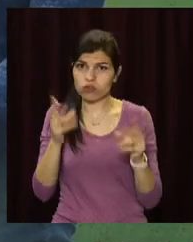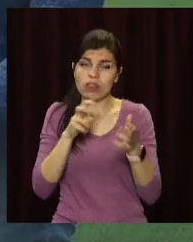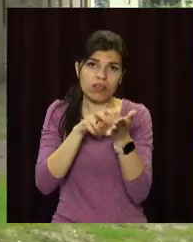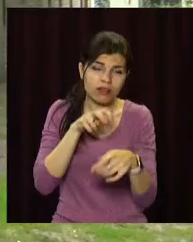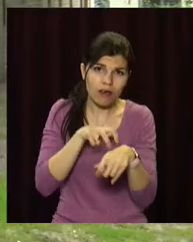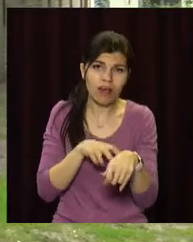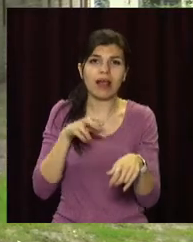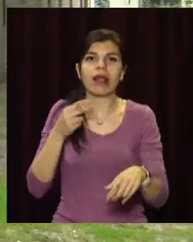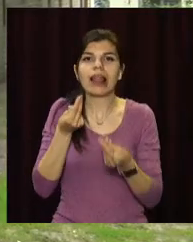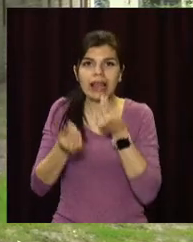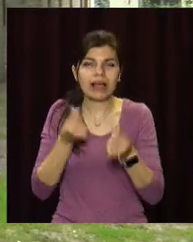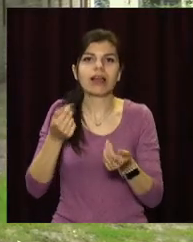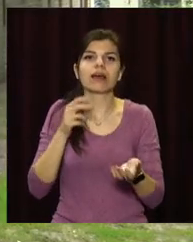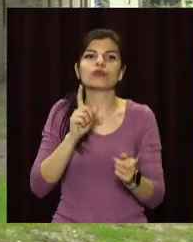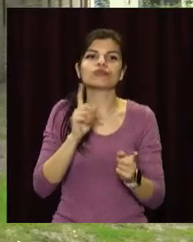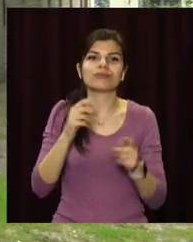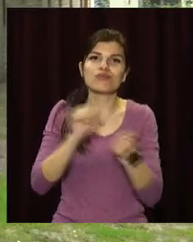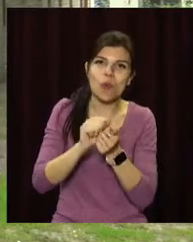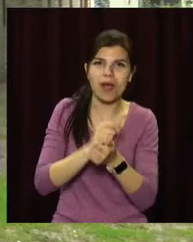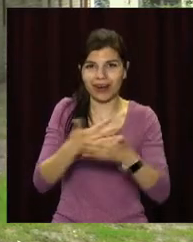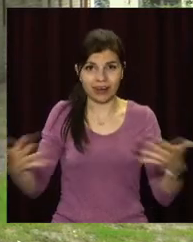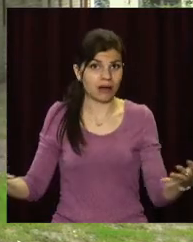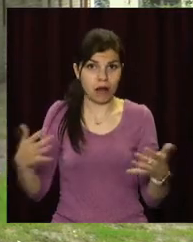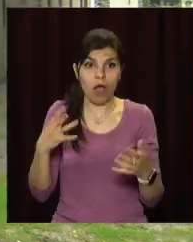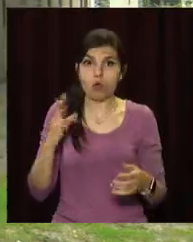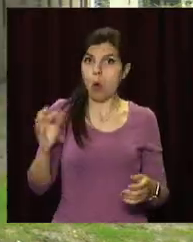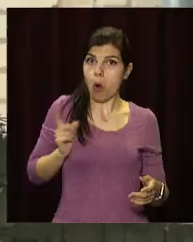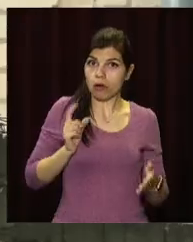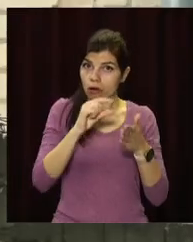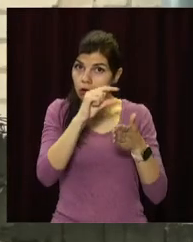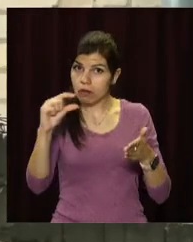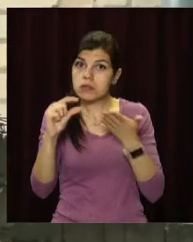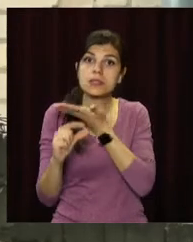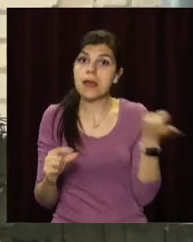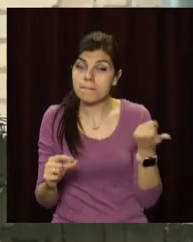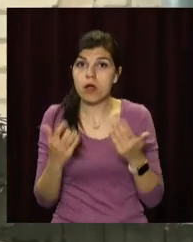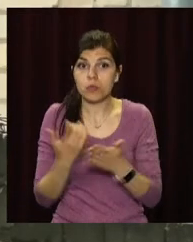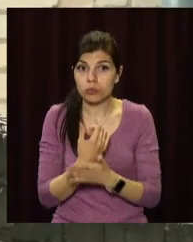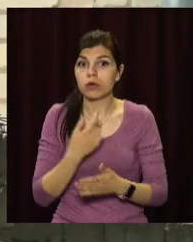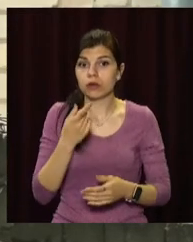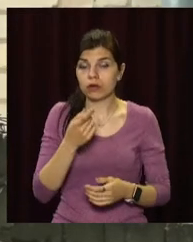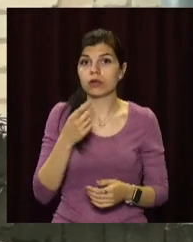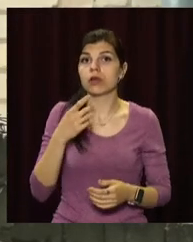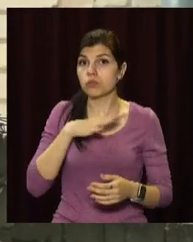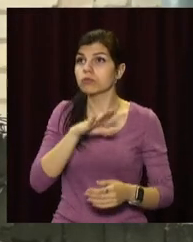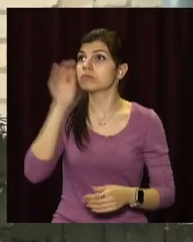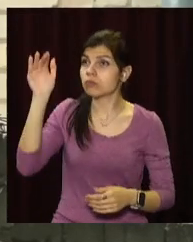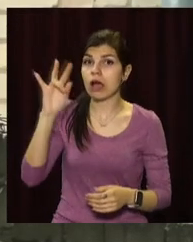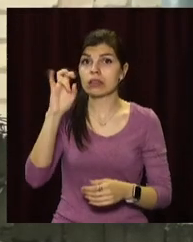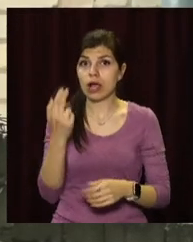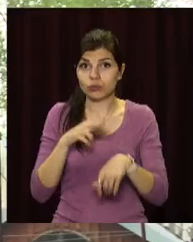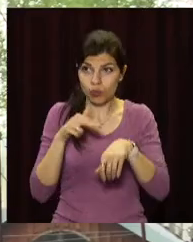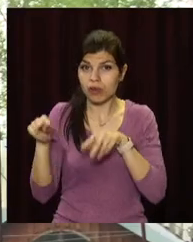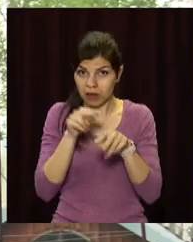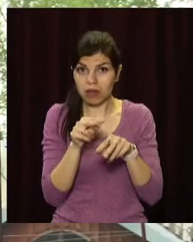канцтовари. Рядка охорона немає. У постанові кабіну 2017 року це компетенція Нацполіції. Зараз у відділенні 10